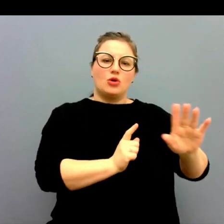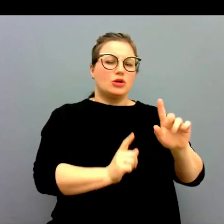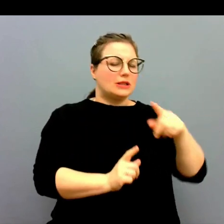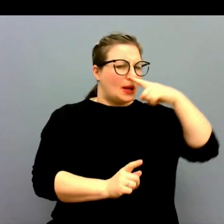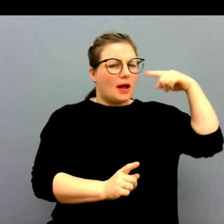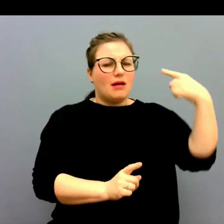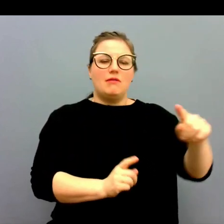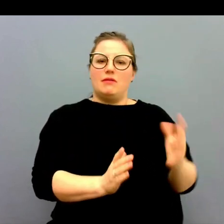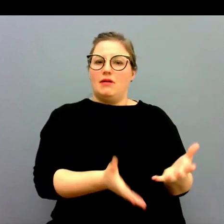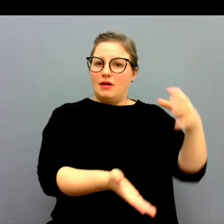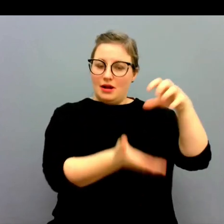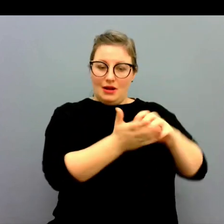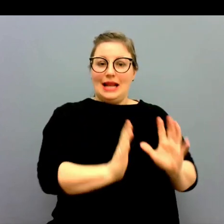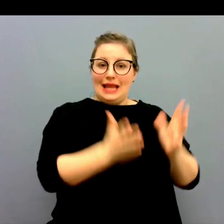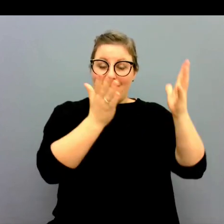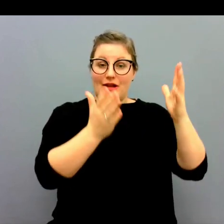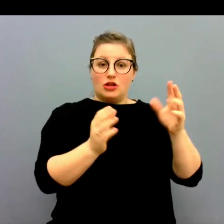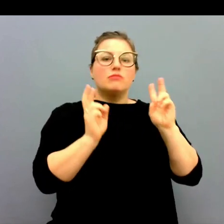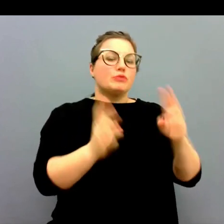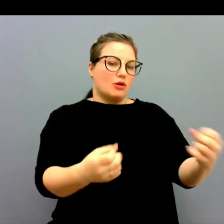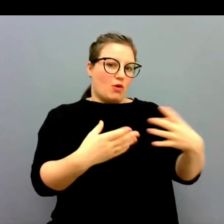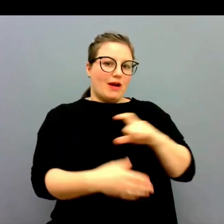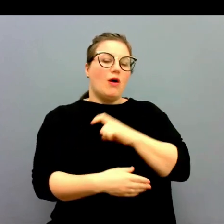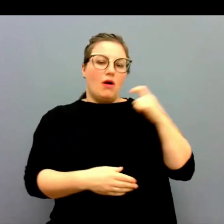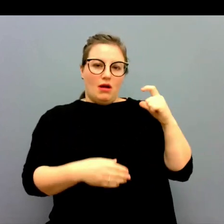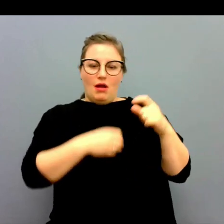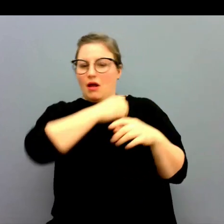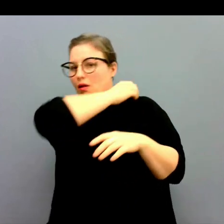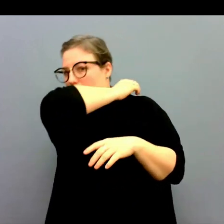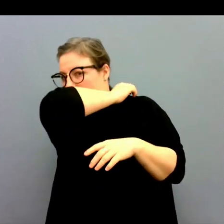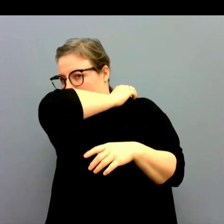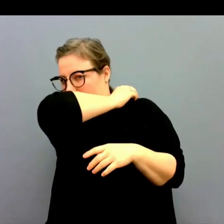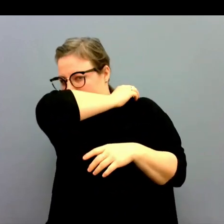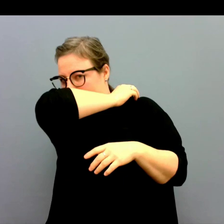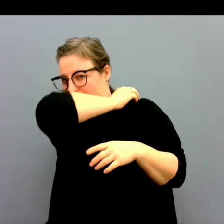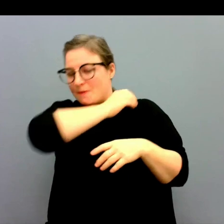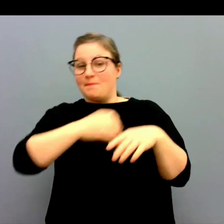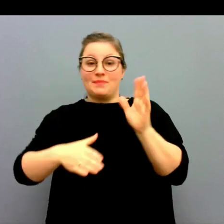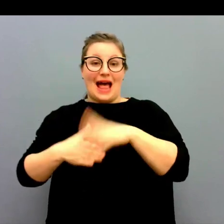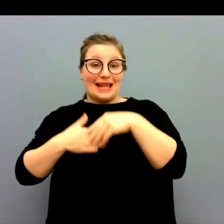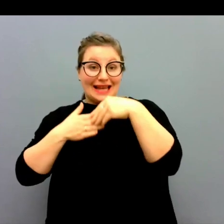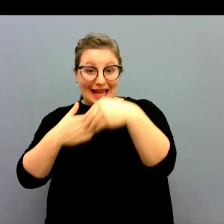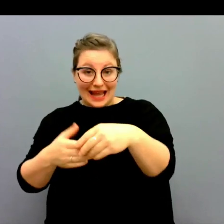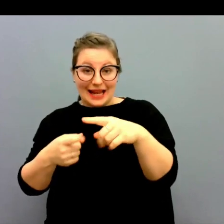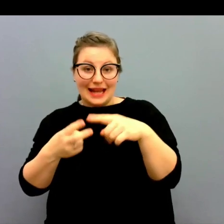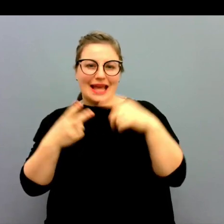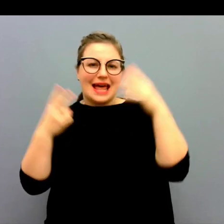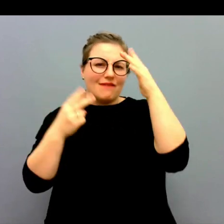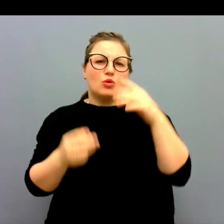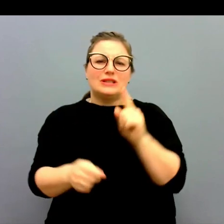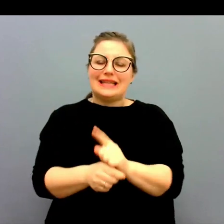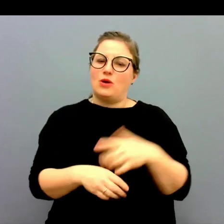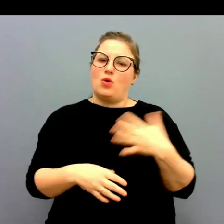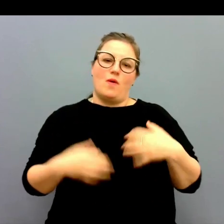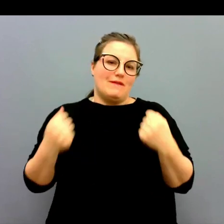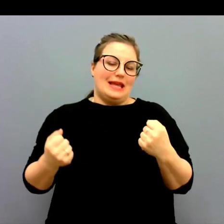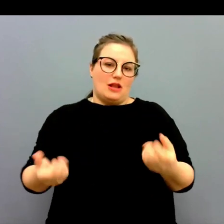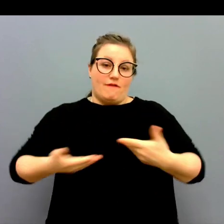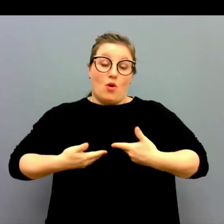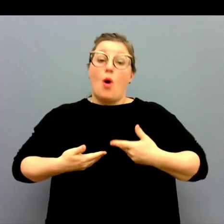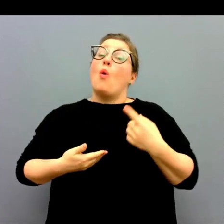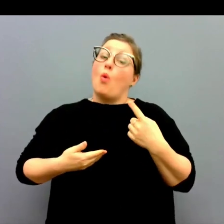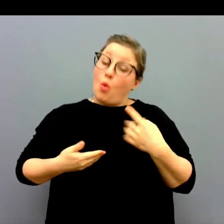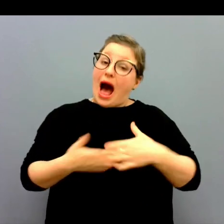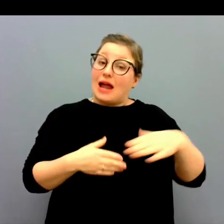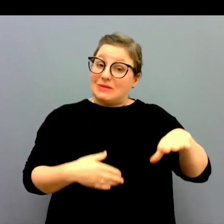mest utsatta. Och det påverkar oss också. Så handledning, reflektionstid. Det är jätteviktigt att vi får det. Och det